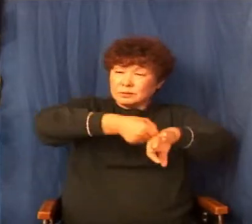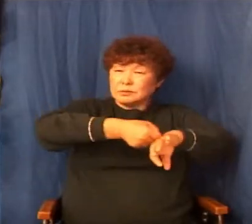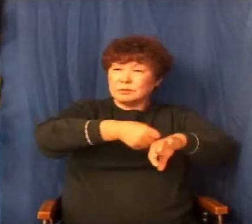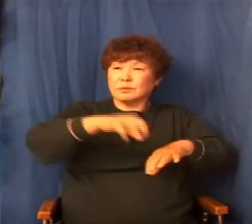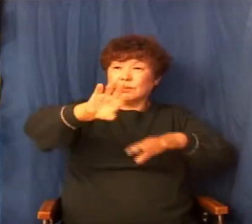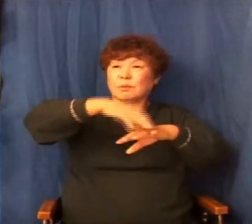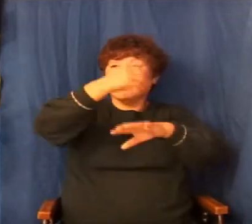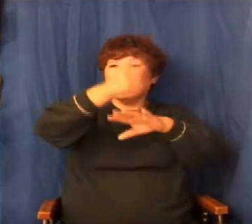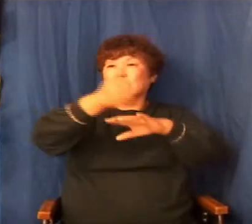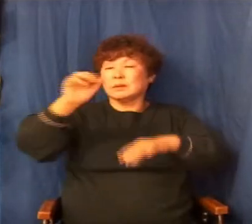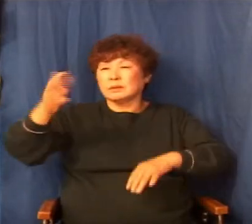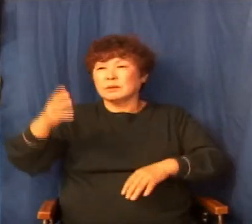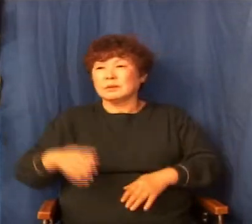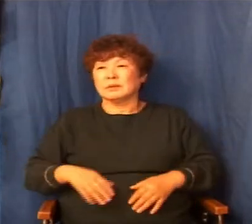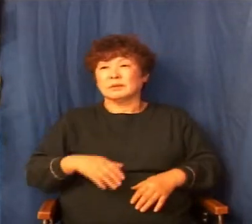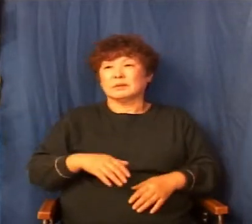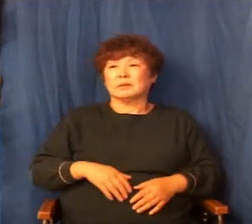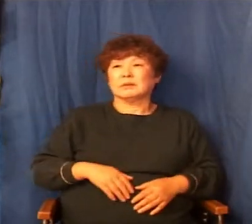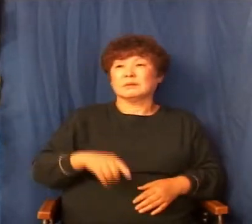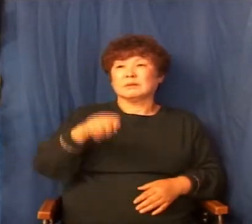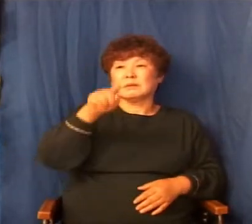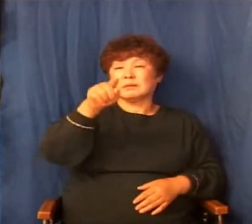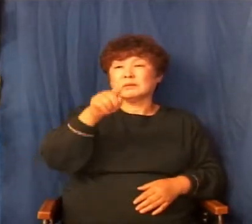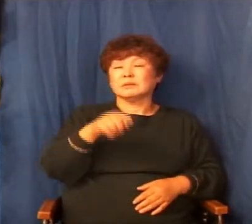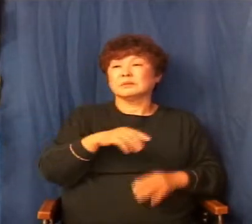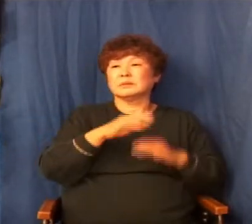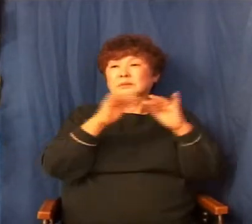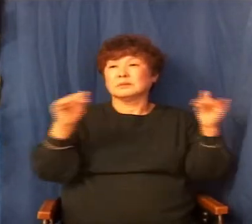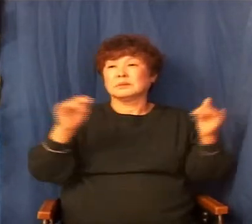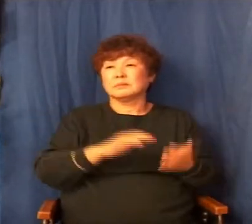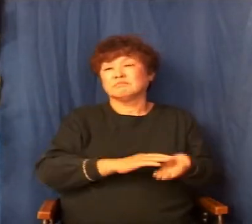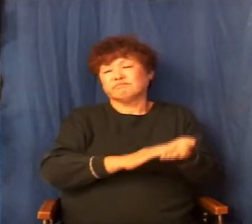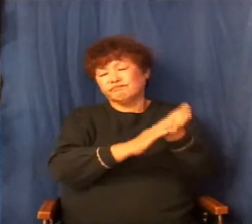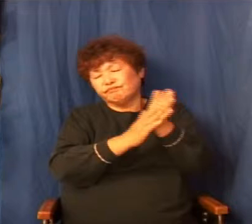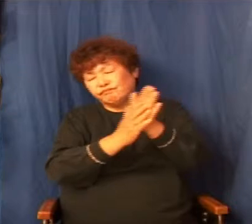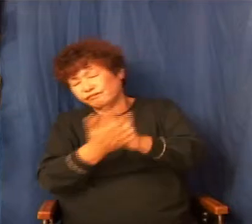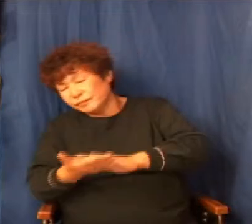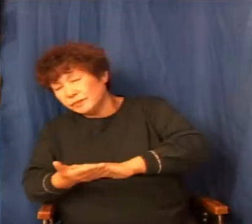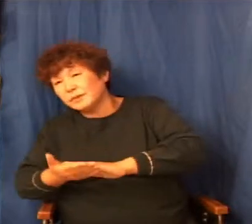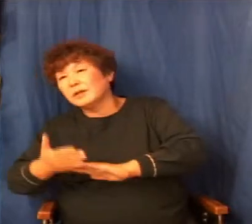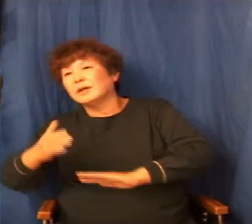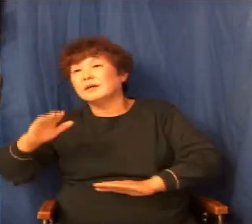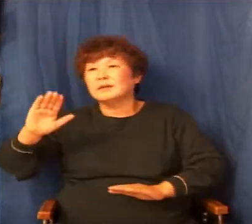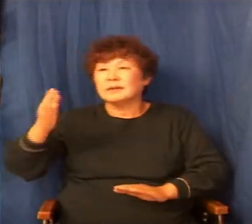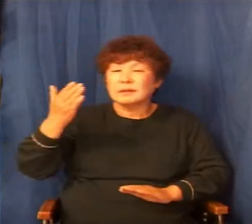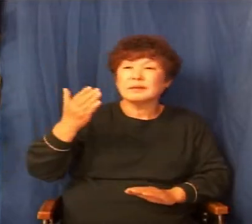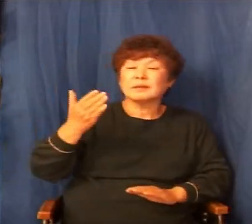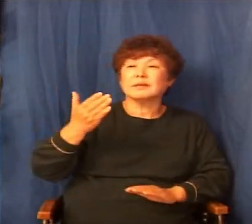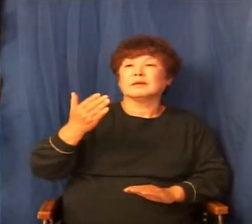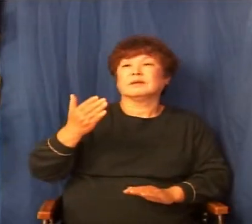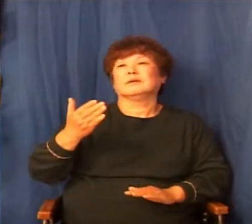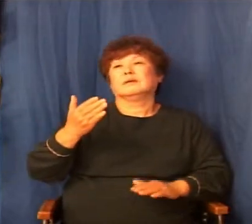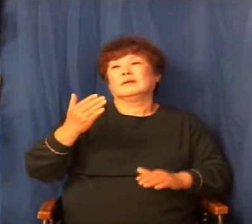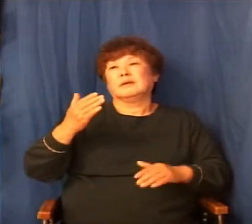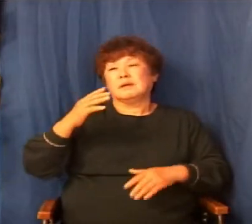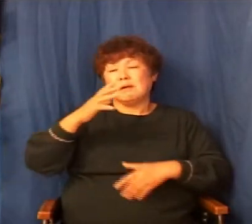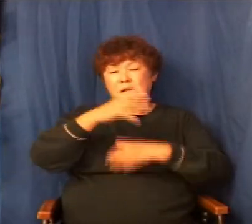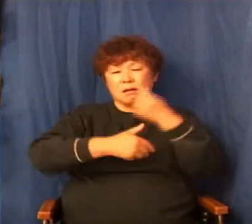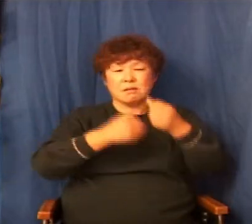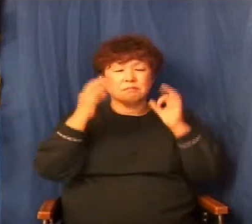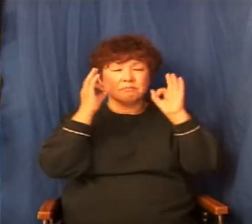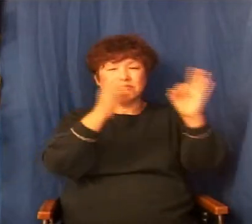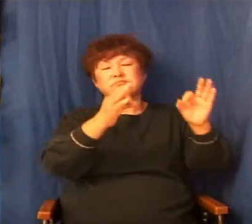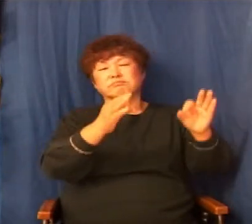변질과 더불어서 하나님께서 그를 세운 것을 후회하신다. 그렇게 표현을 하십니다. 왜 그러면